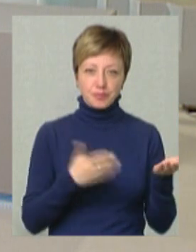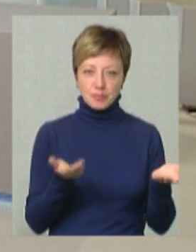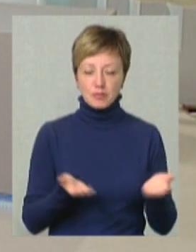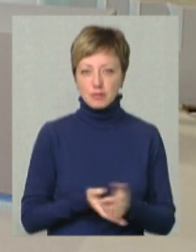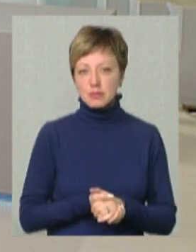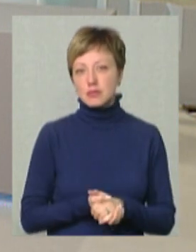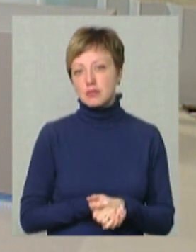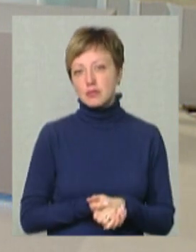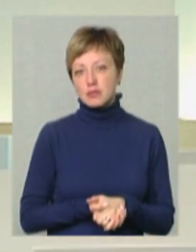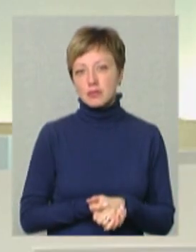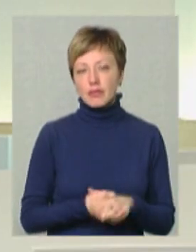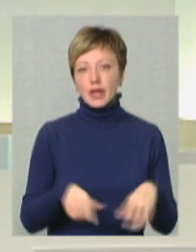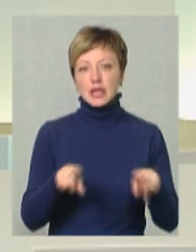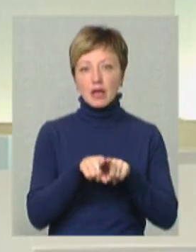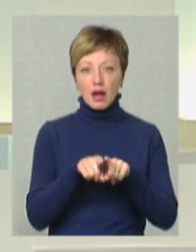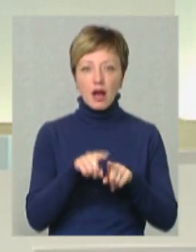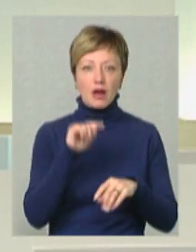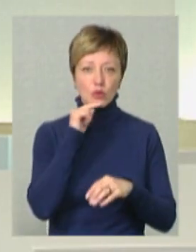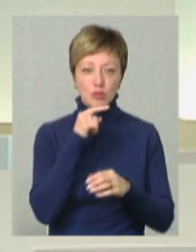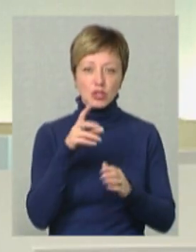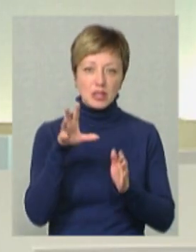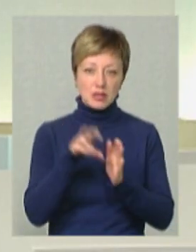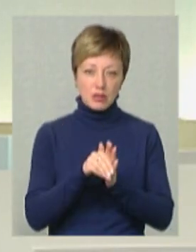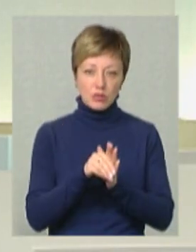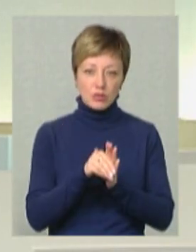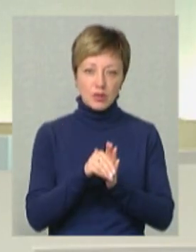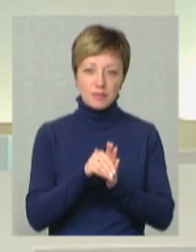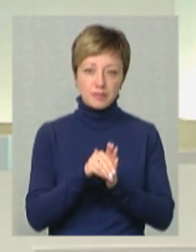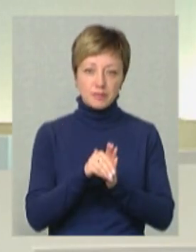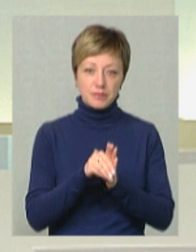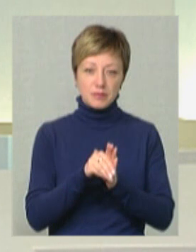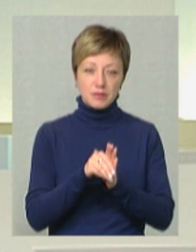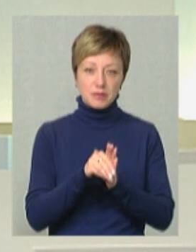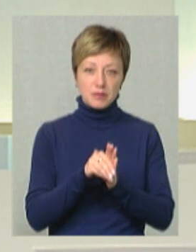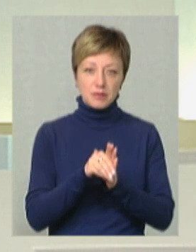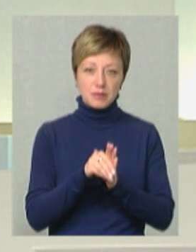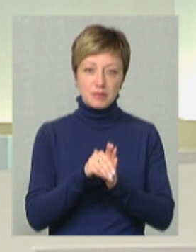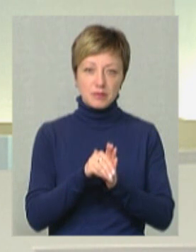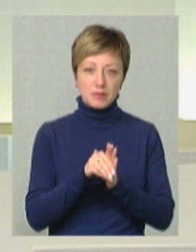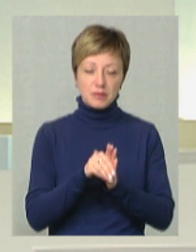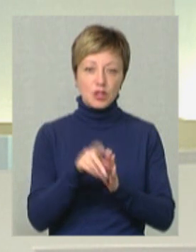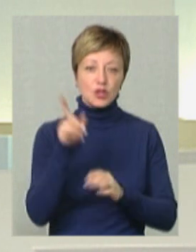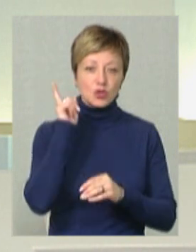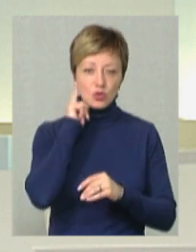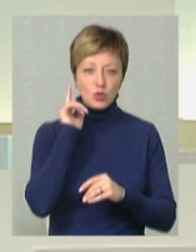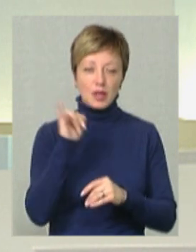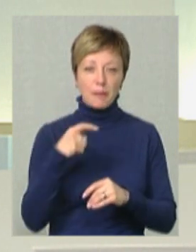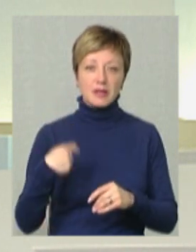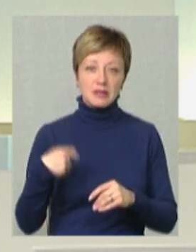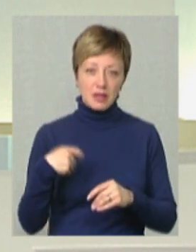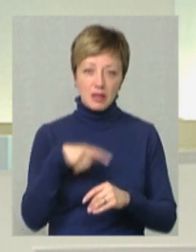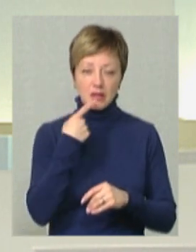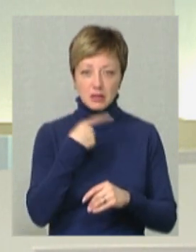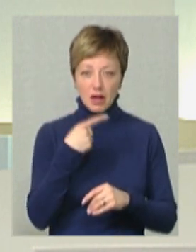працювати. Тому така економічна складова, як ви там чули від президента, також, що економіка